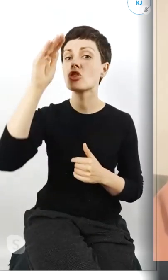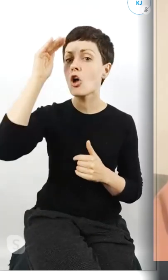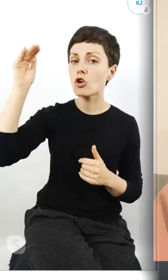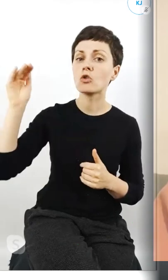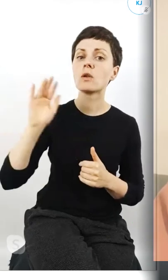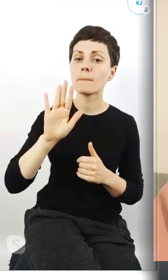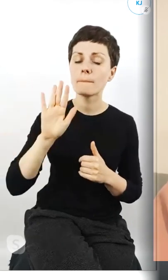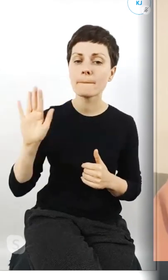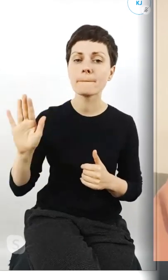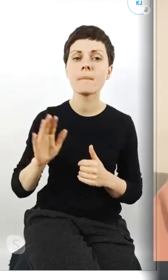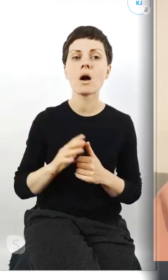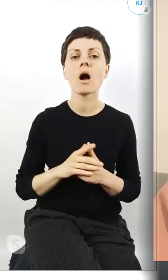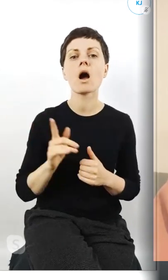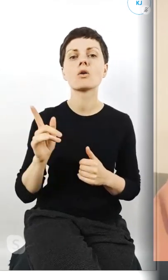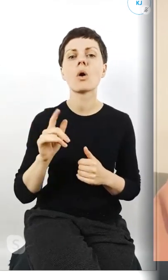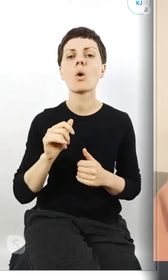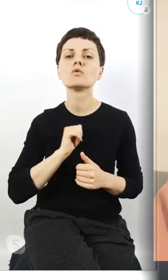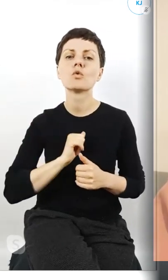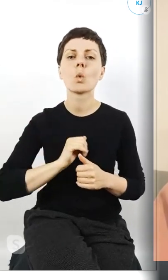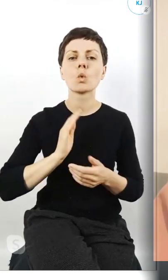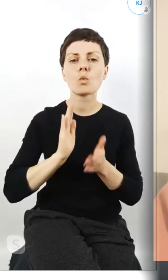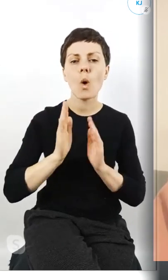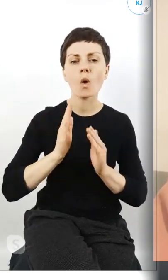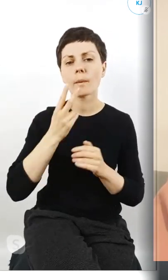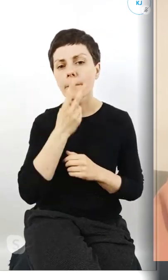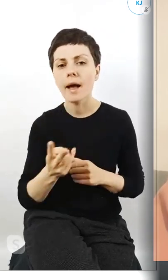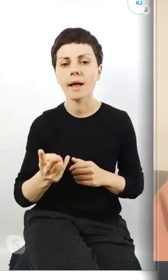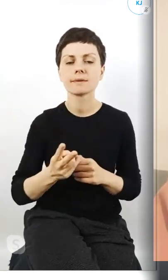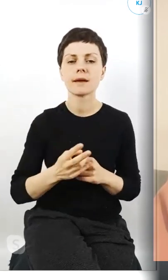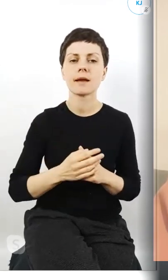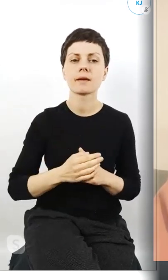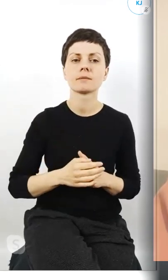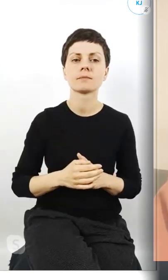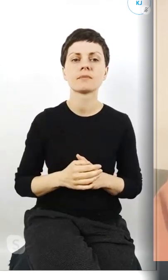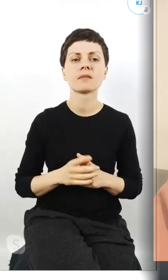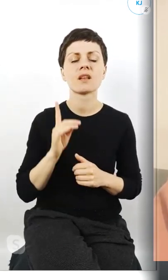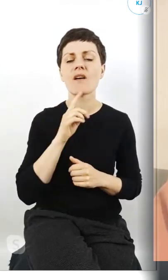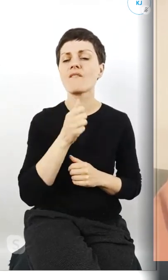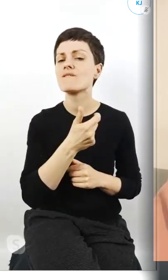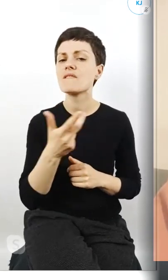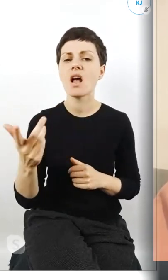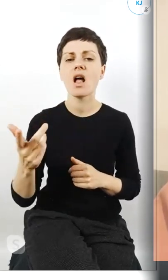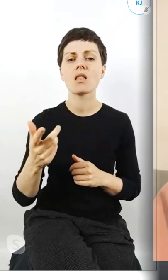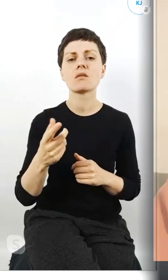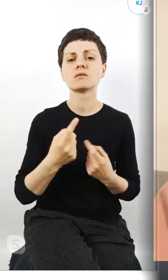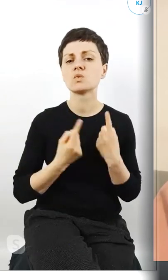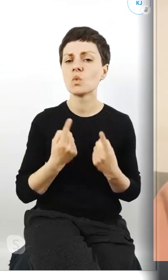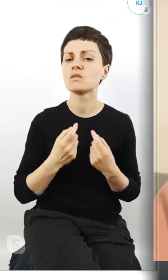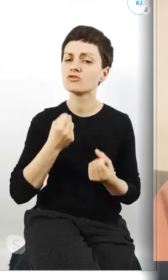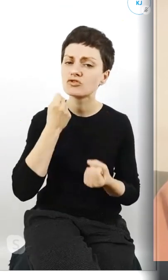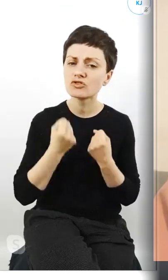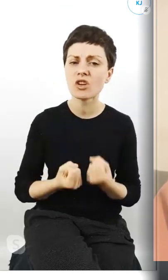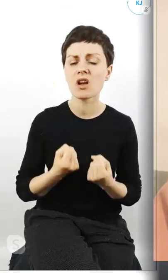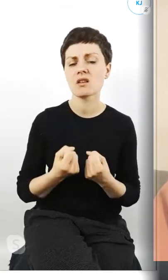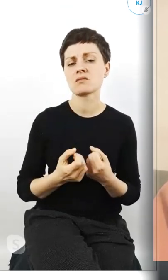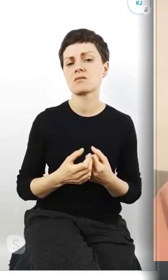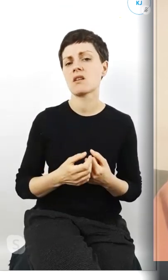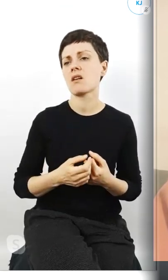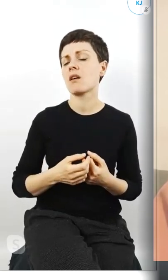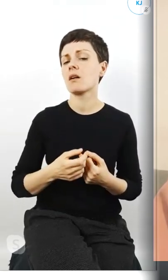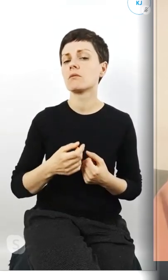schemat swojego patrzenia i w wielu też przypadkach ciężko jest wysłuchać